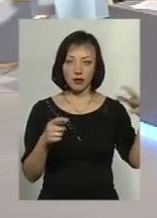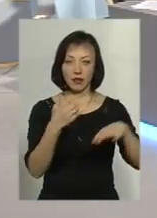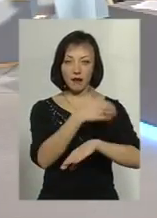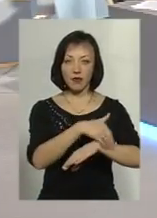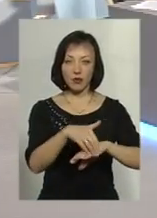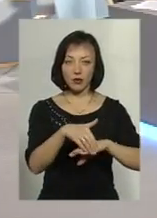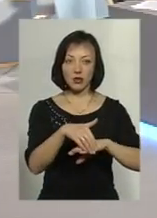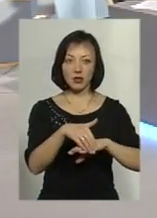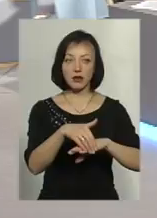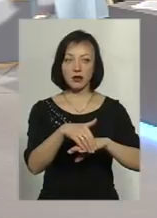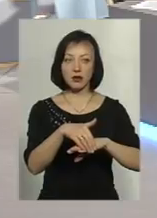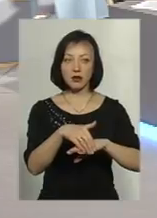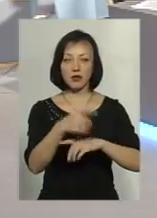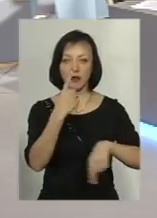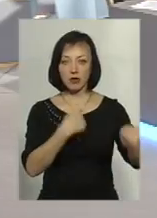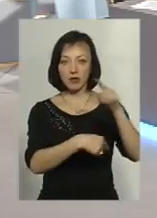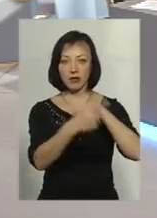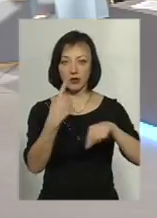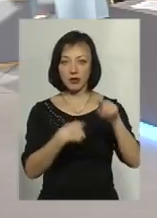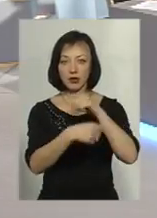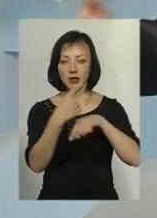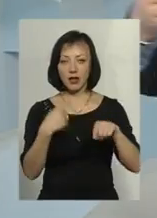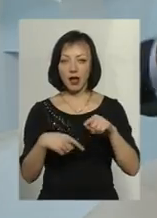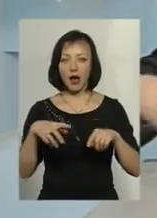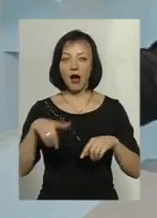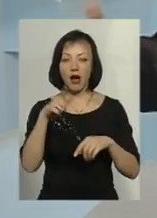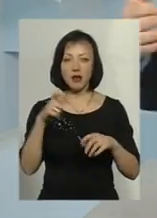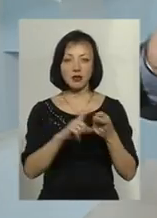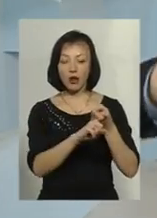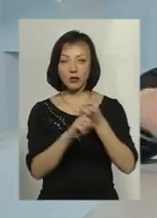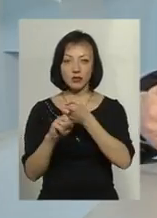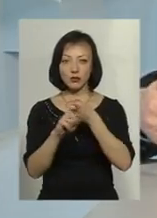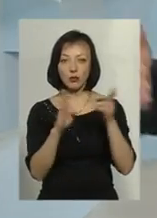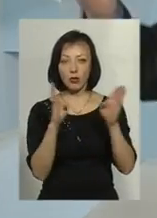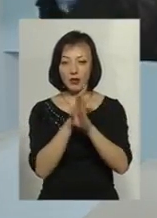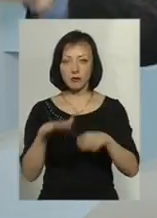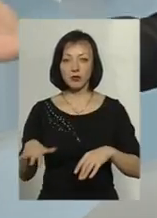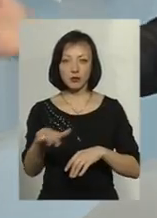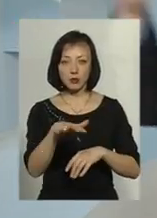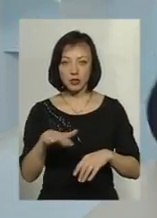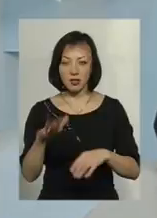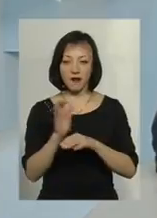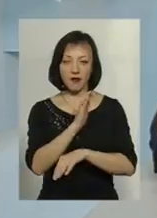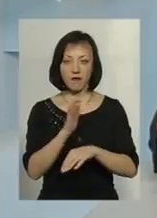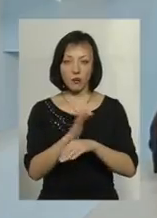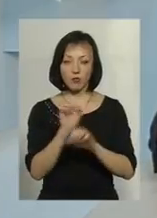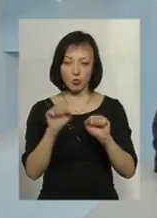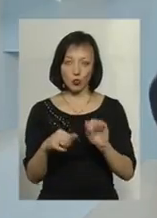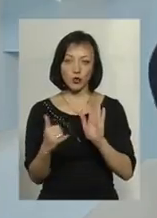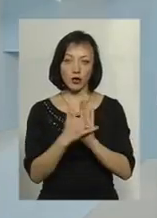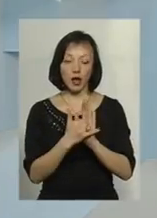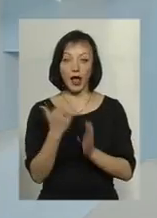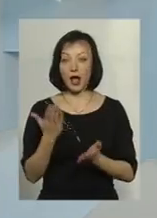повітря, згоряє в топці, і туди ж димові гази, не контактуючи з повітрям приміщення, виводяться. Там можна ставити.